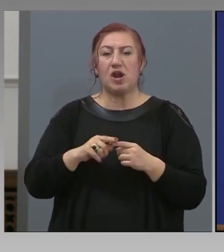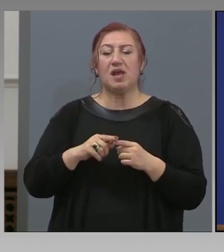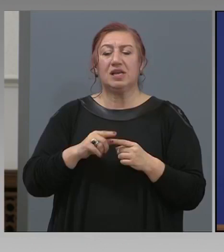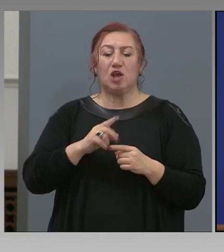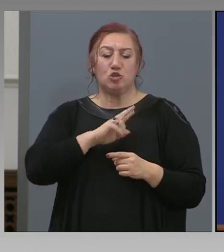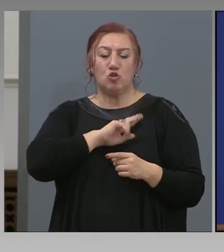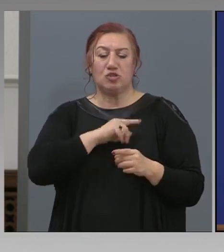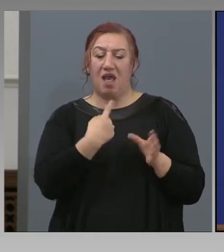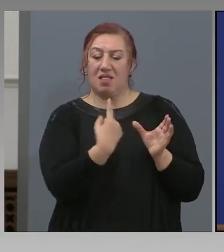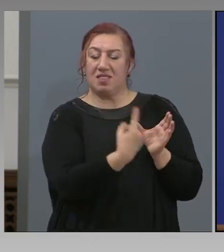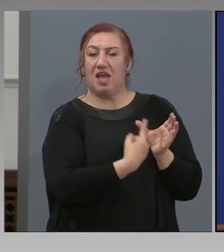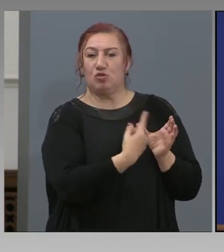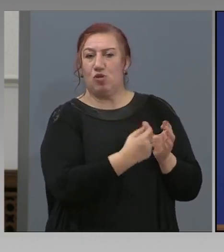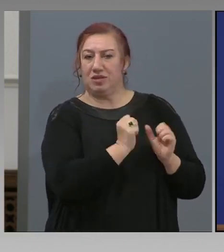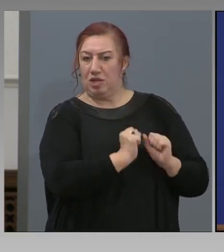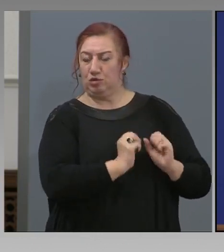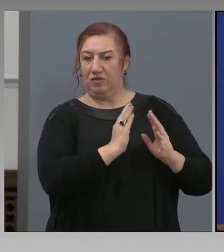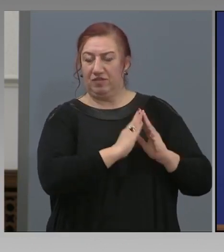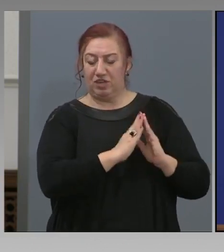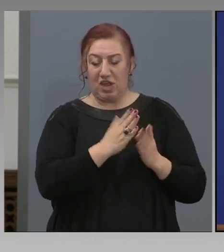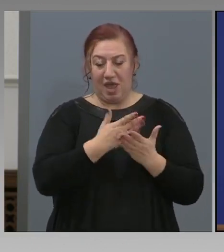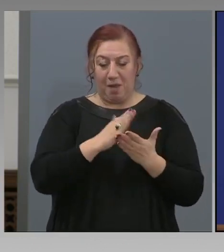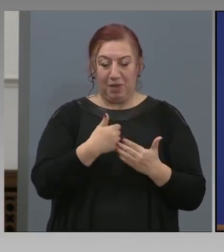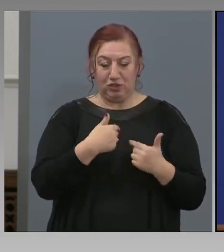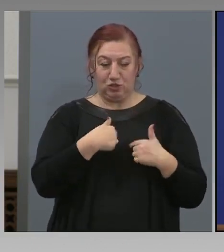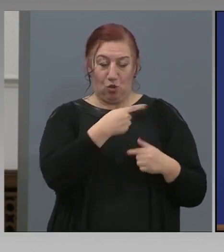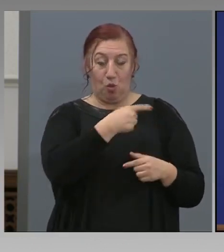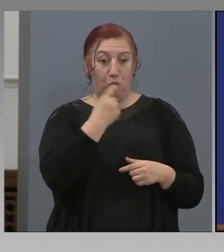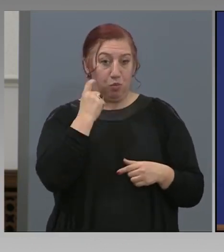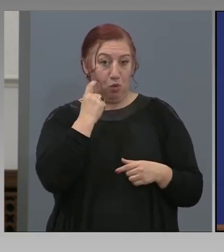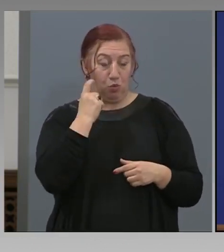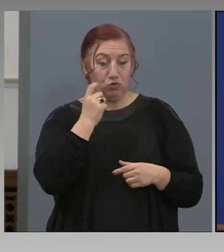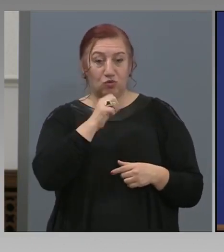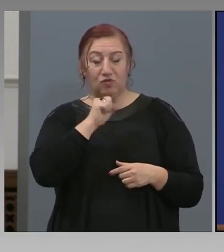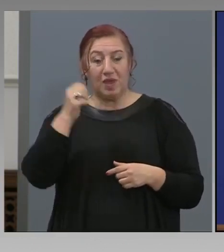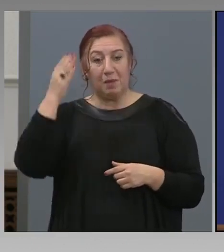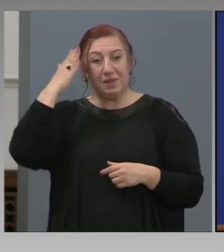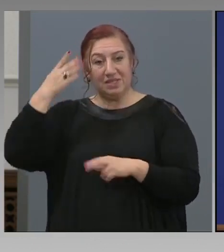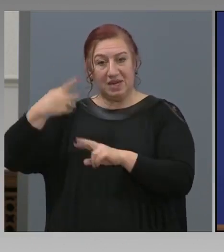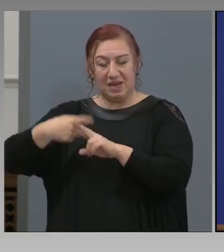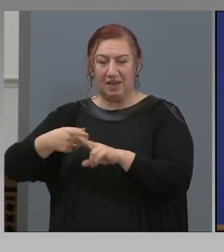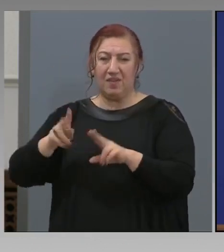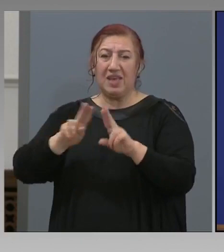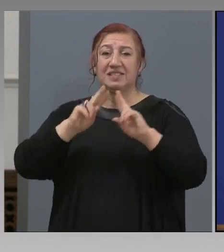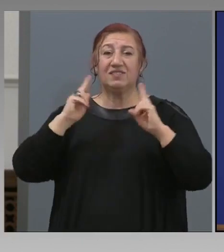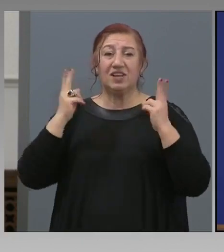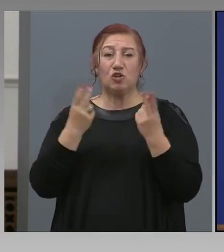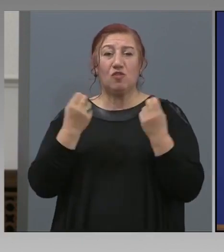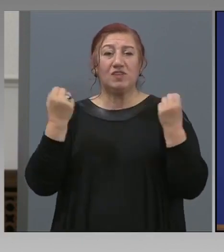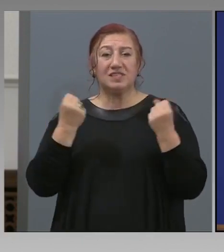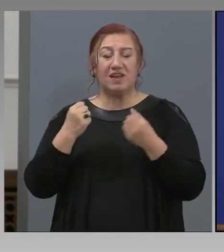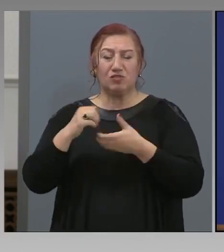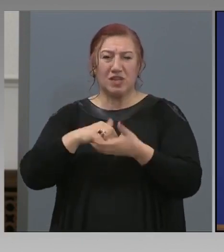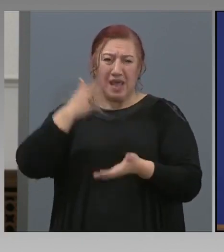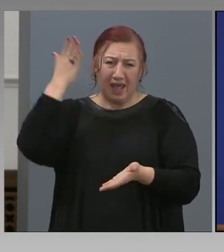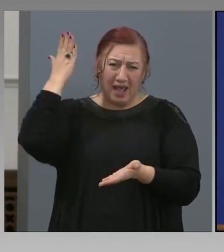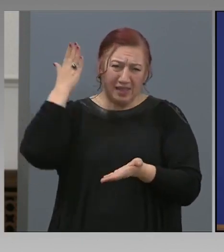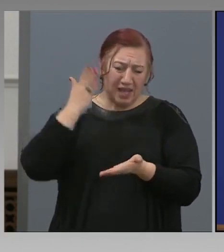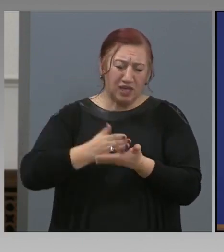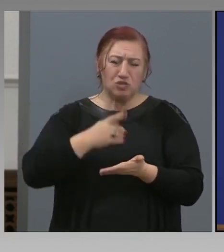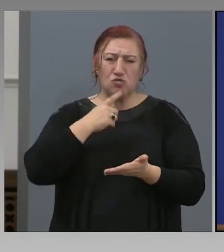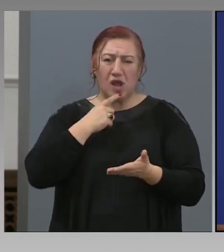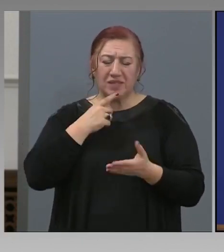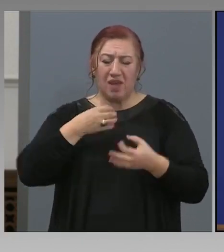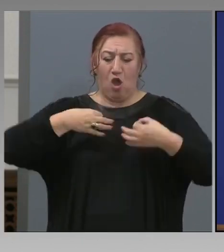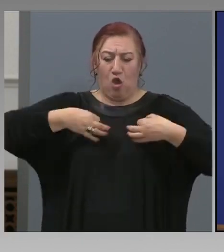и, да речеме, Нанев, СССР, категорично каза, че не трябва да се разхлабват